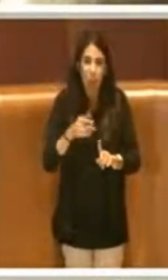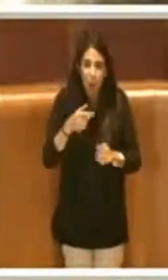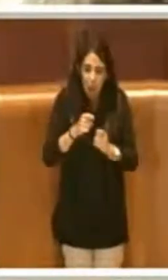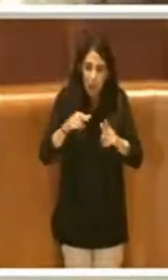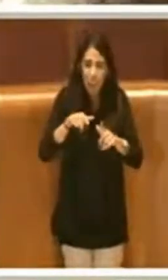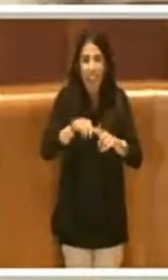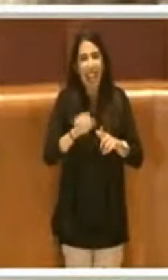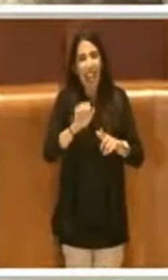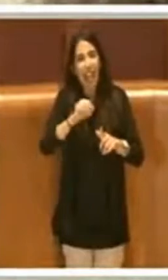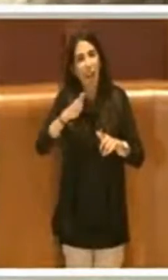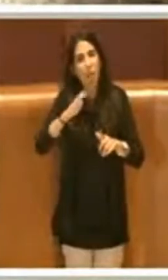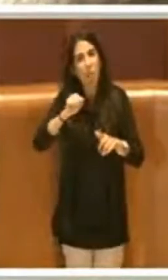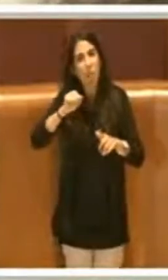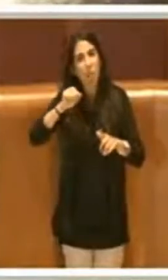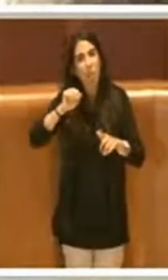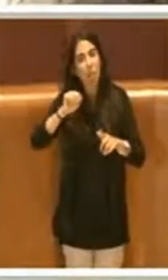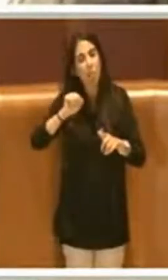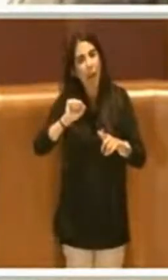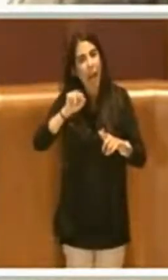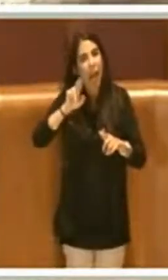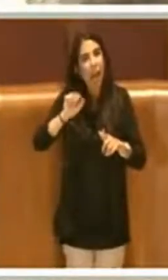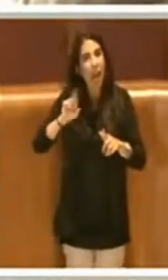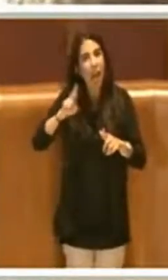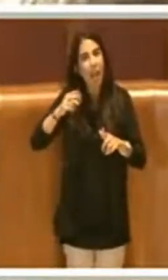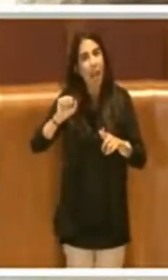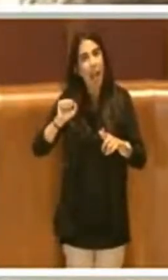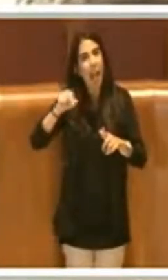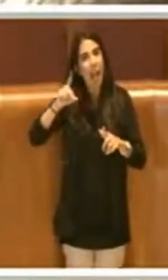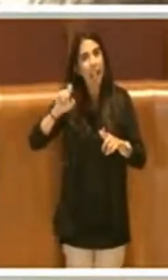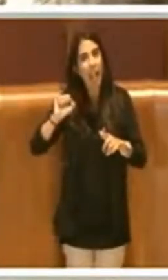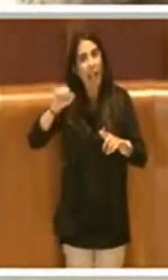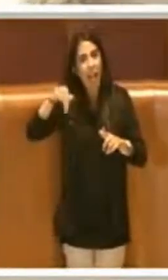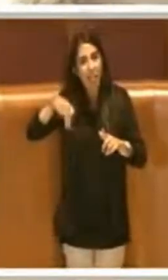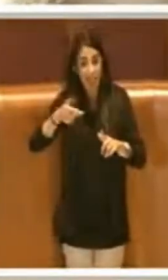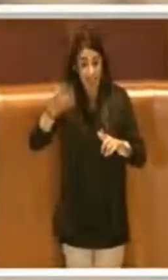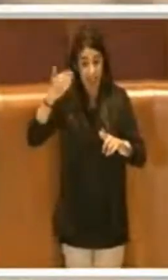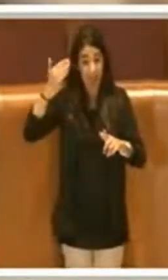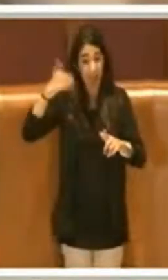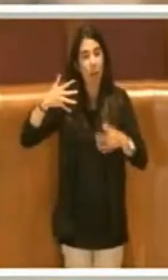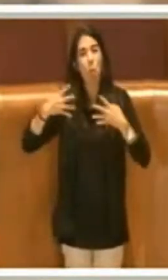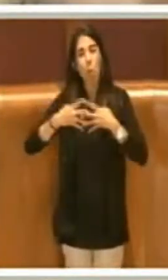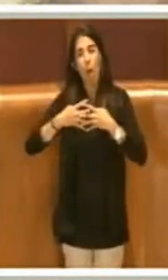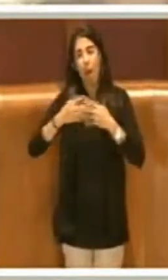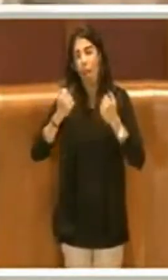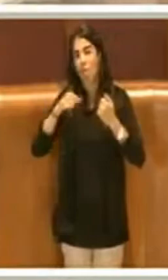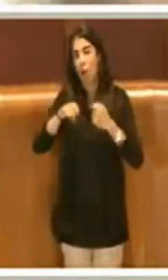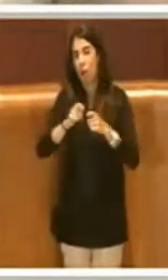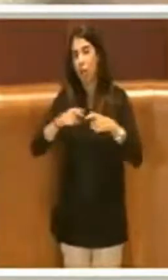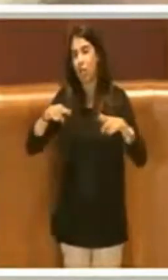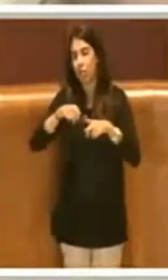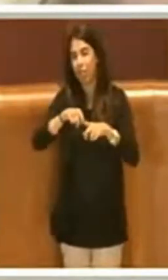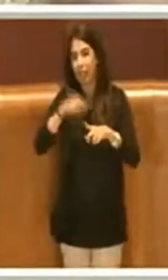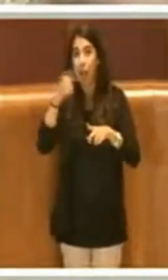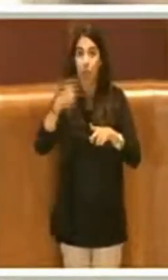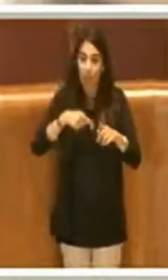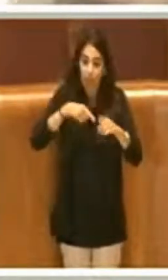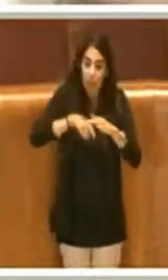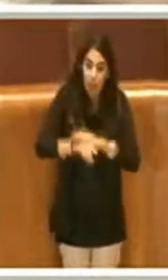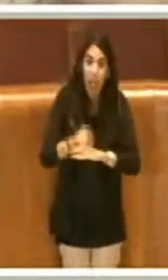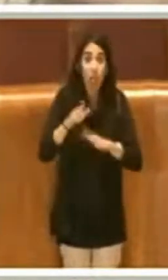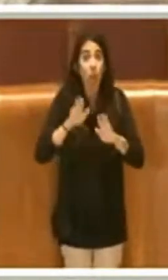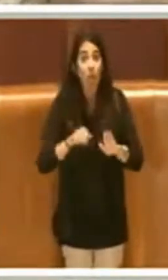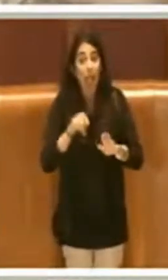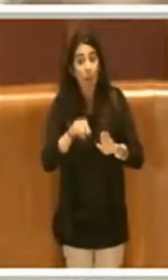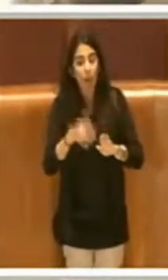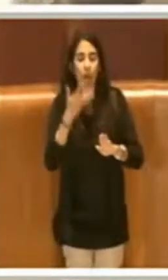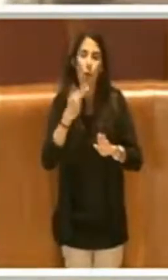battaglia coloniale proprio di quell'epoca, dare invece il nome di un partigiano antifascista